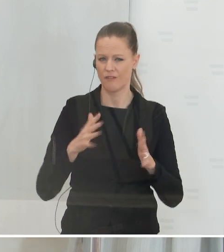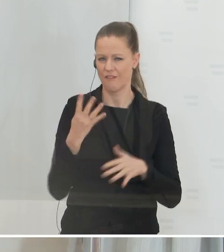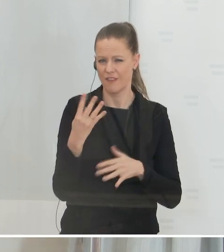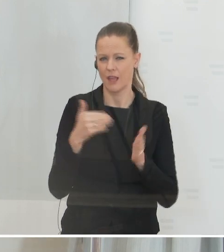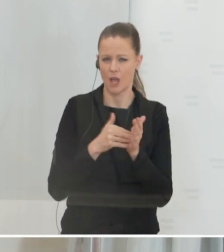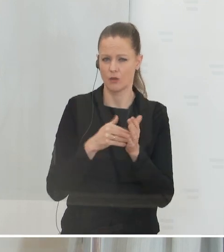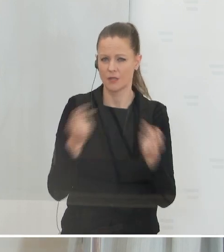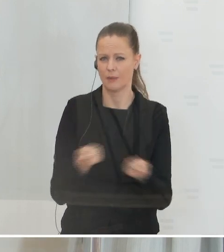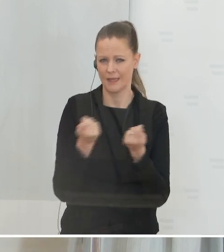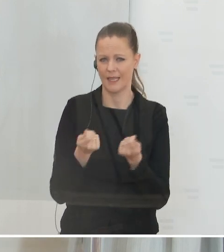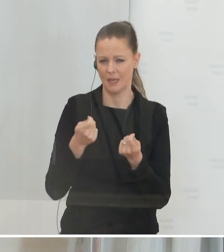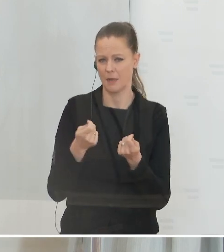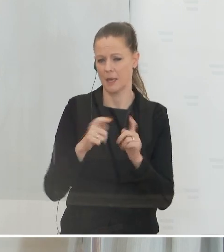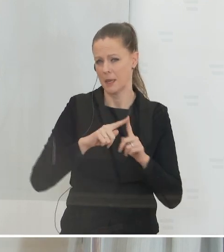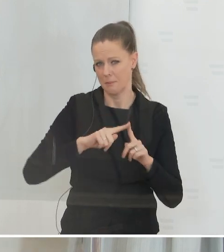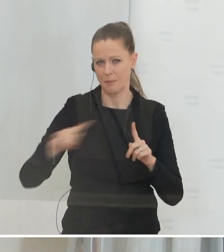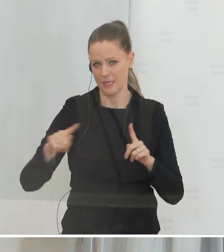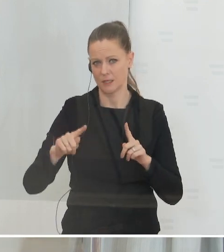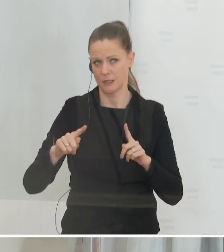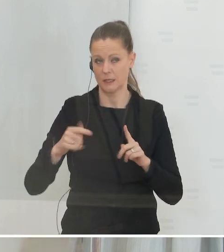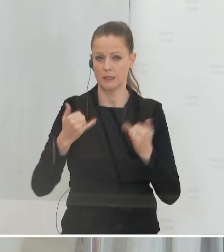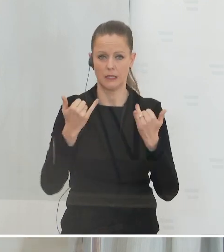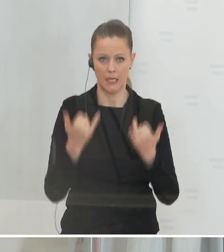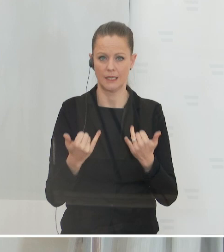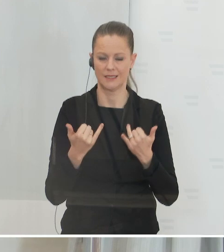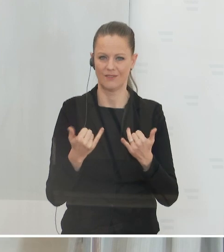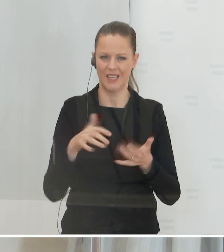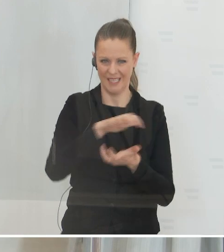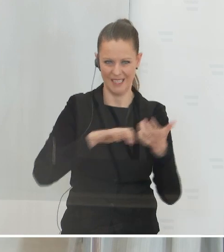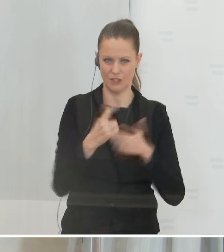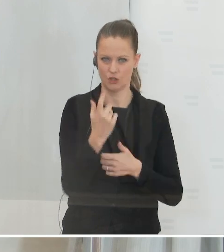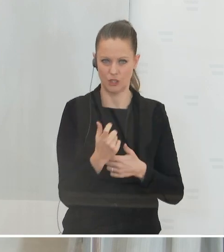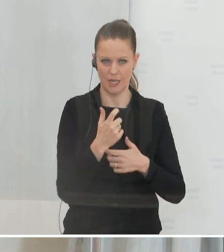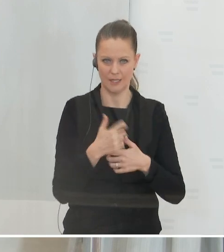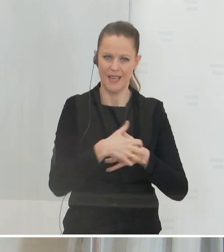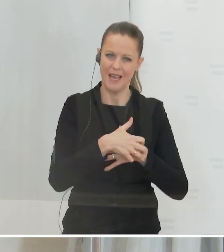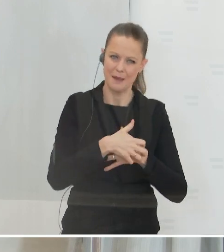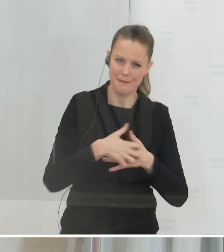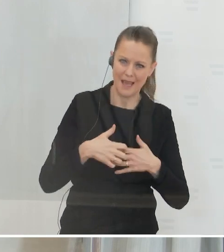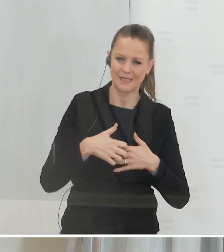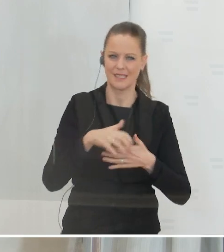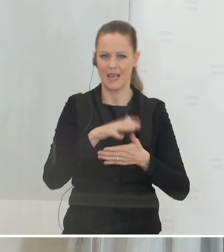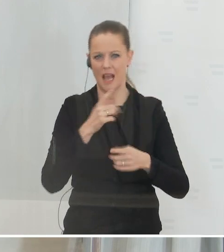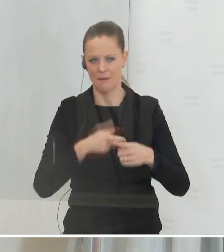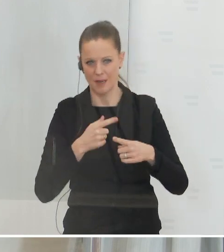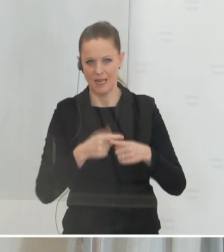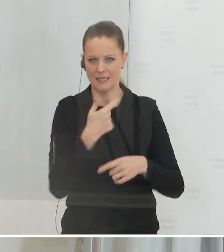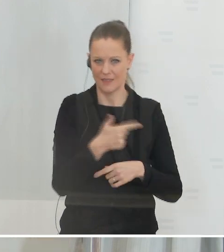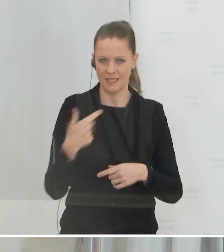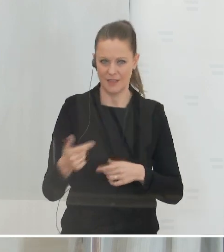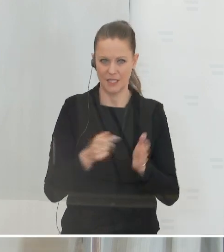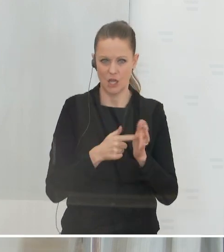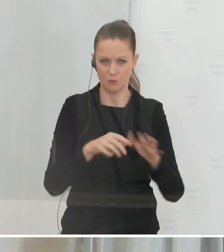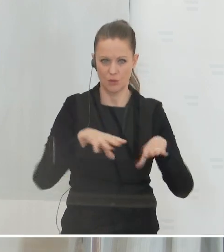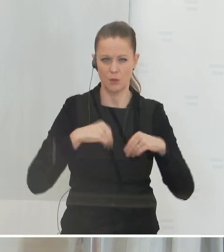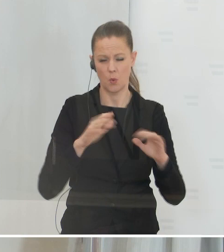.000 Betrieben, die das bis jetzt seit Beginn der Krise, seit März, Anfang April 2020 in Anspruch nehmen. Das sind